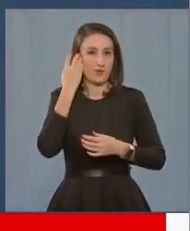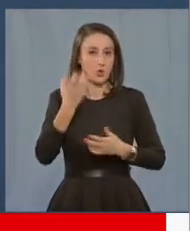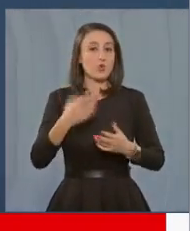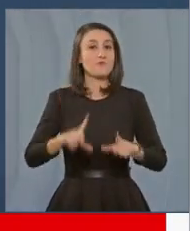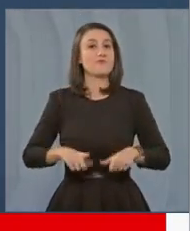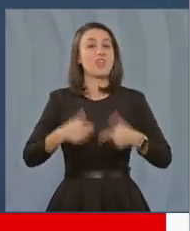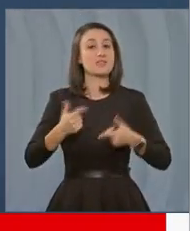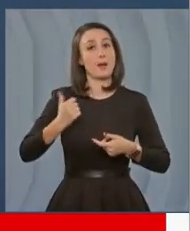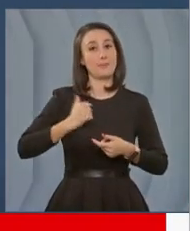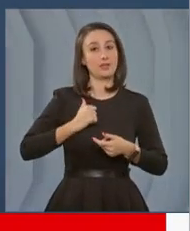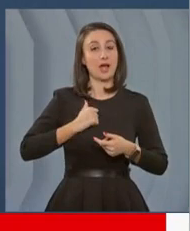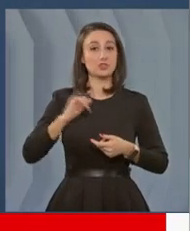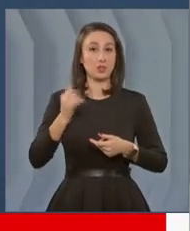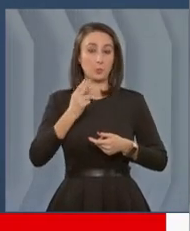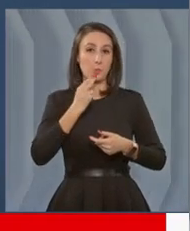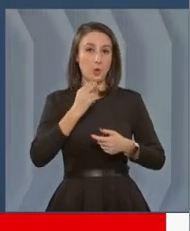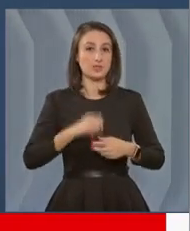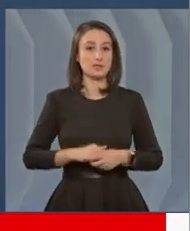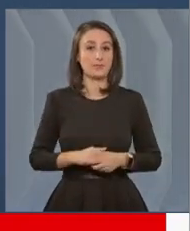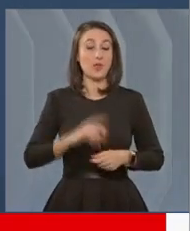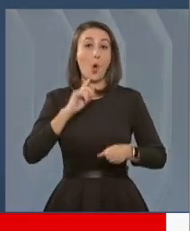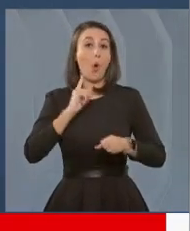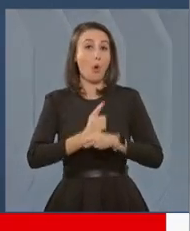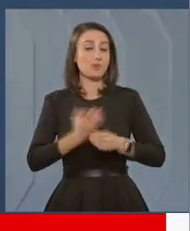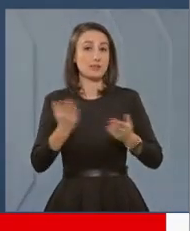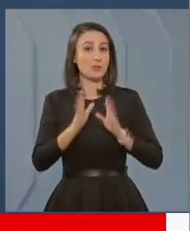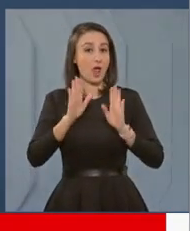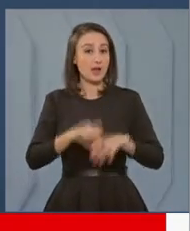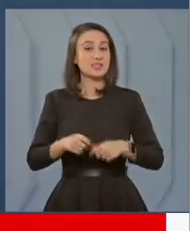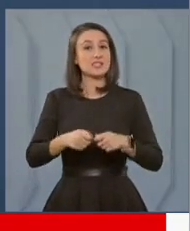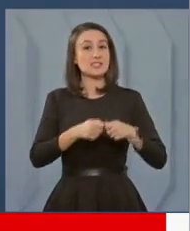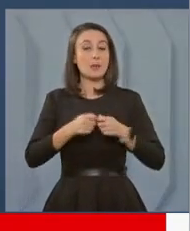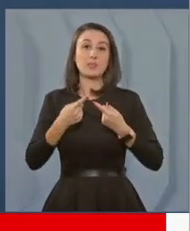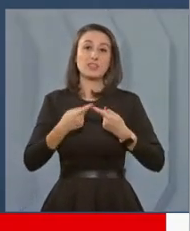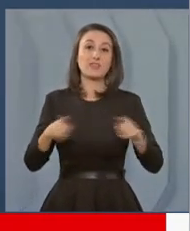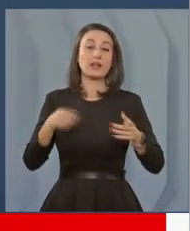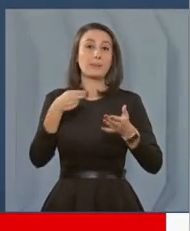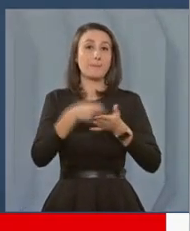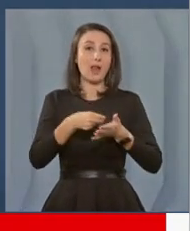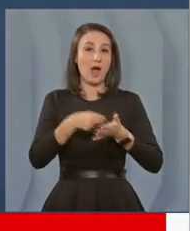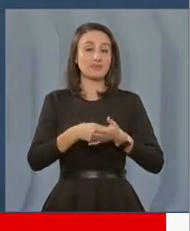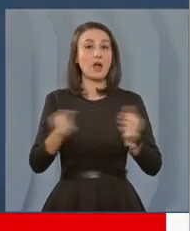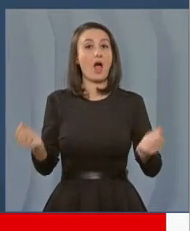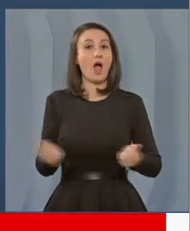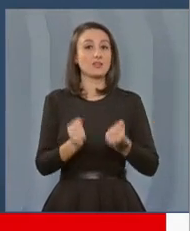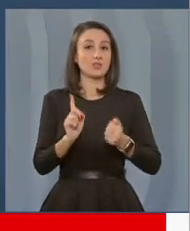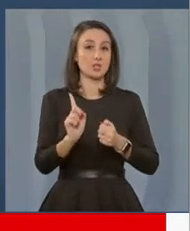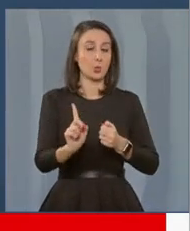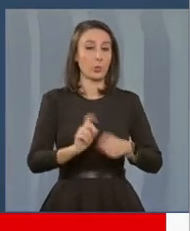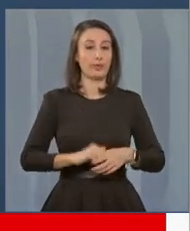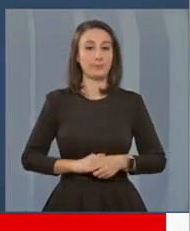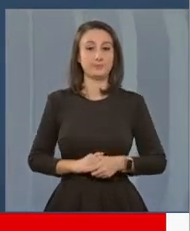vieții militarului și polițistului, obligațiile pe care le are, sistemul diferit de plată a activității sale.